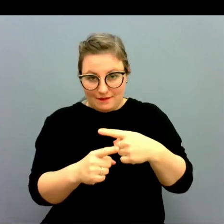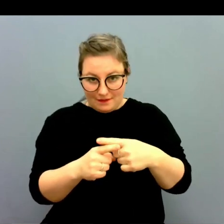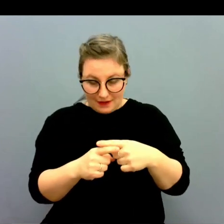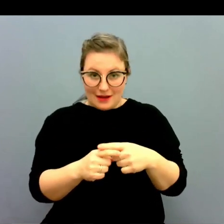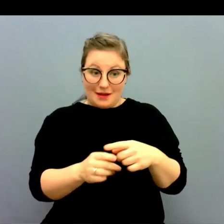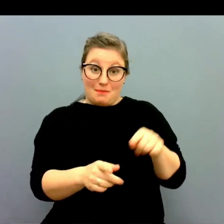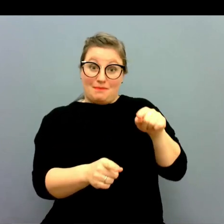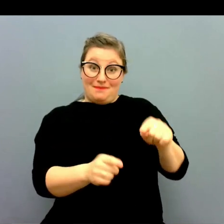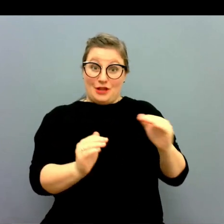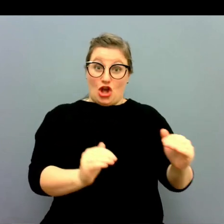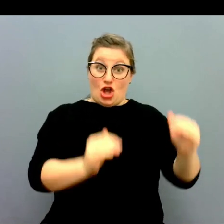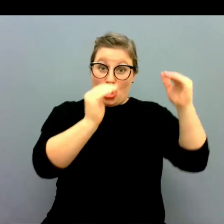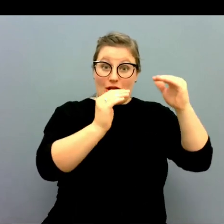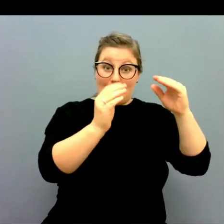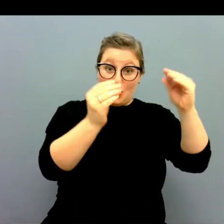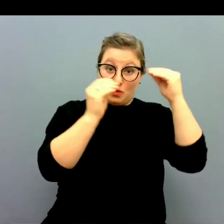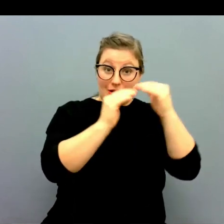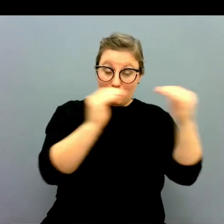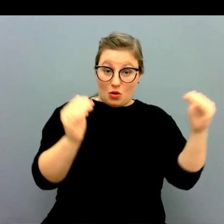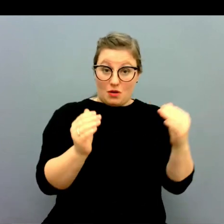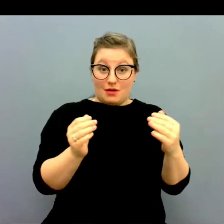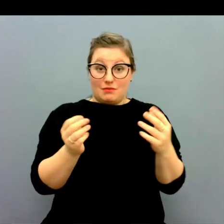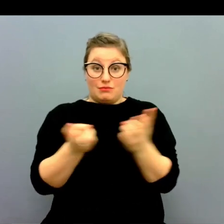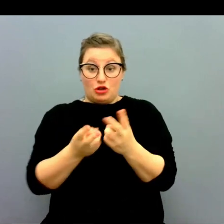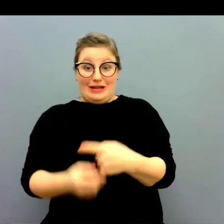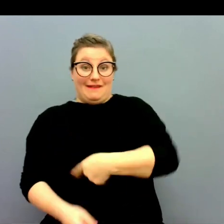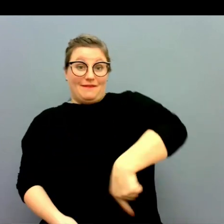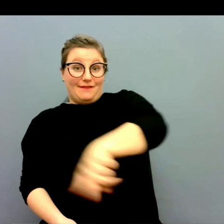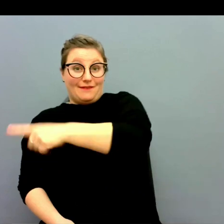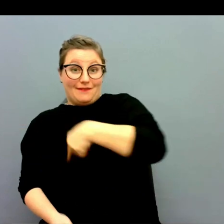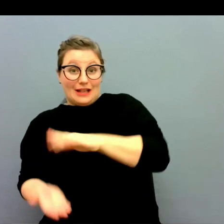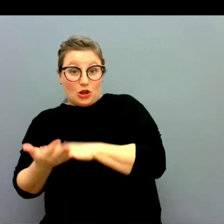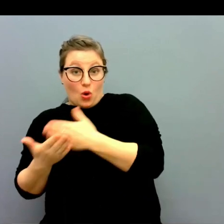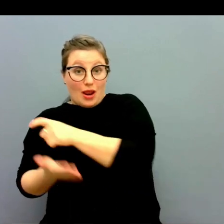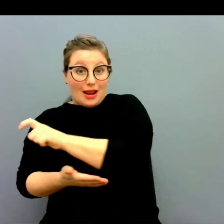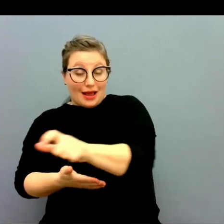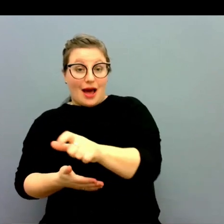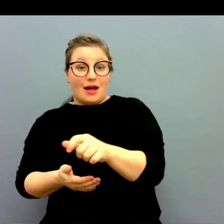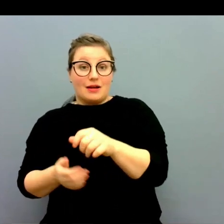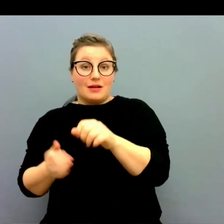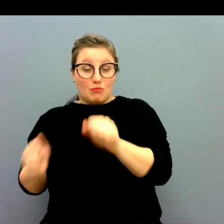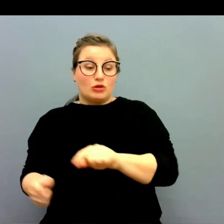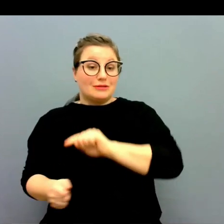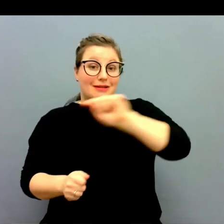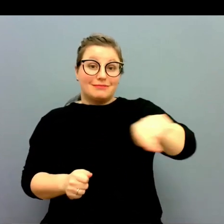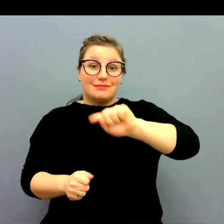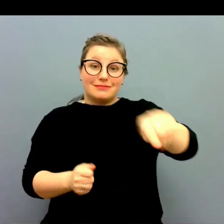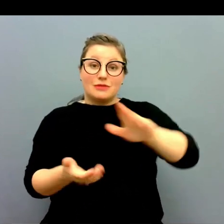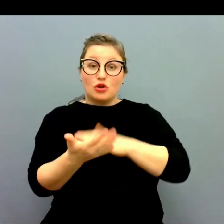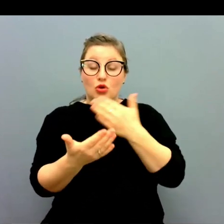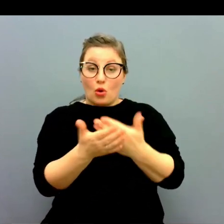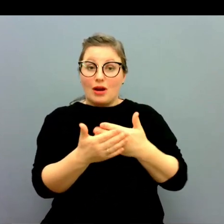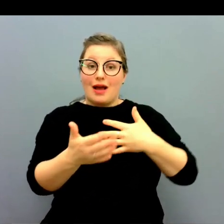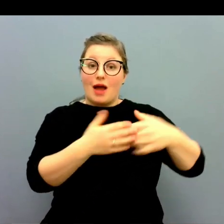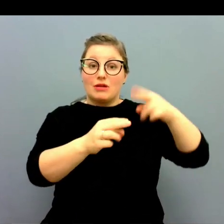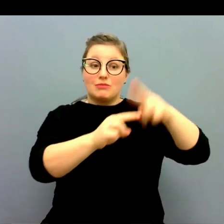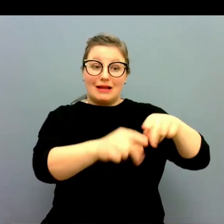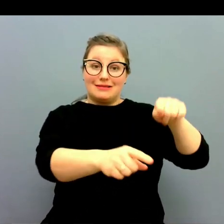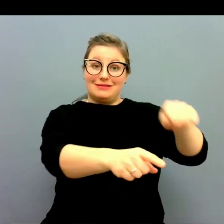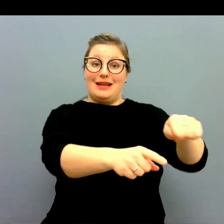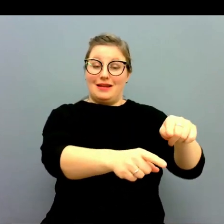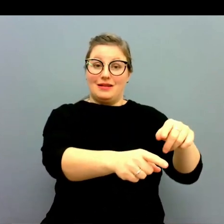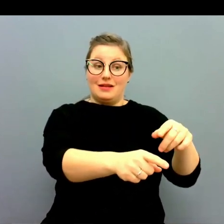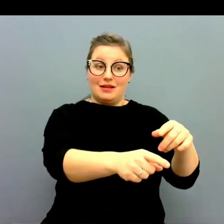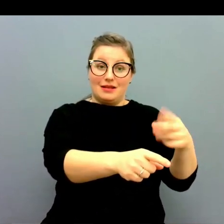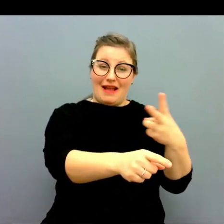Och det innebär ju i sin tur att vi som tolkar måste ut och tolka på de arbetsplatser